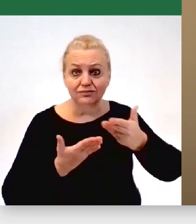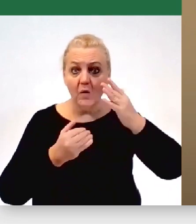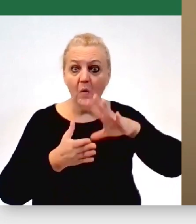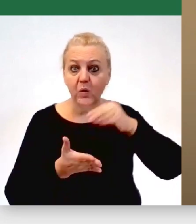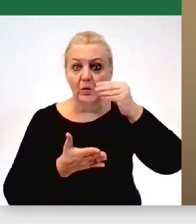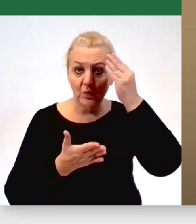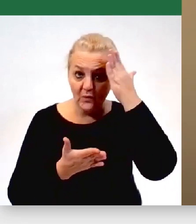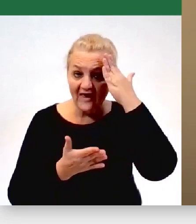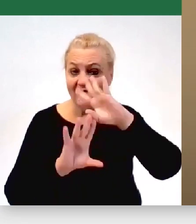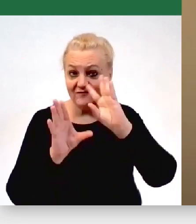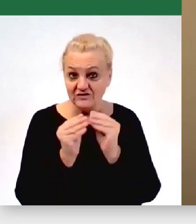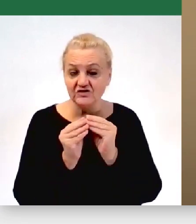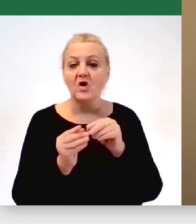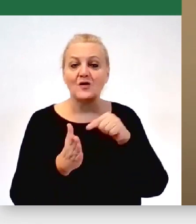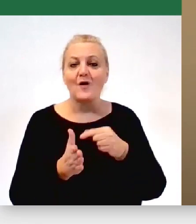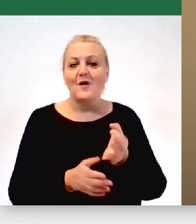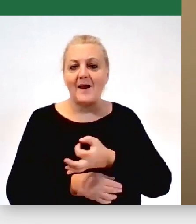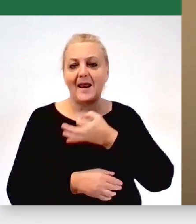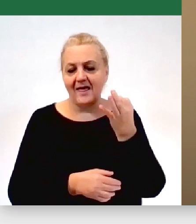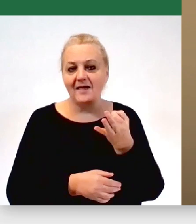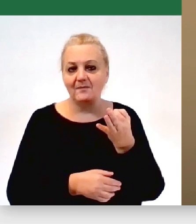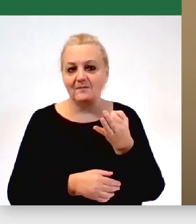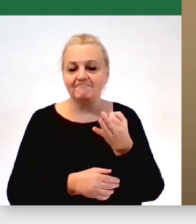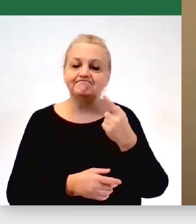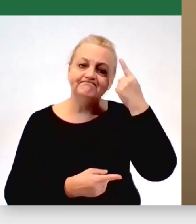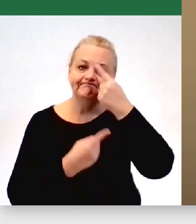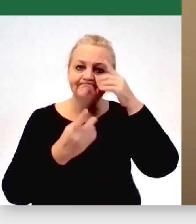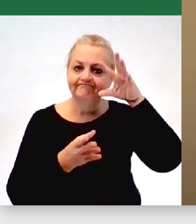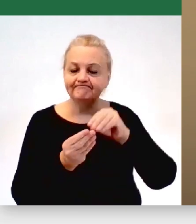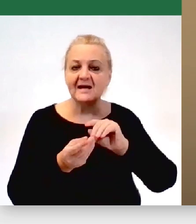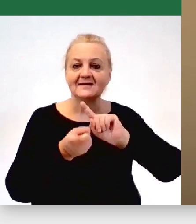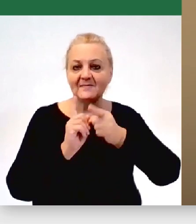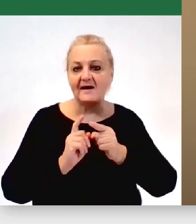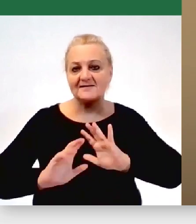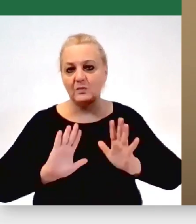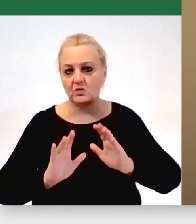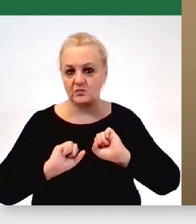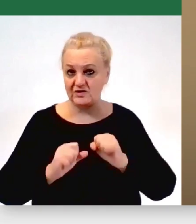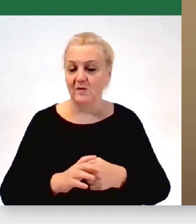lepiej jesteśmy w stanie po prostu wnioskować i de facto zmieniać swój sposób działania.